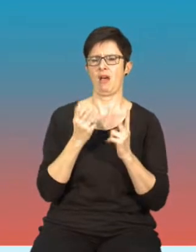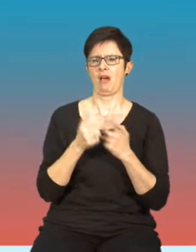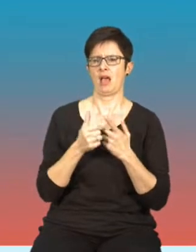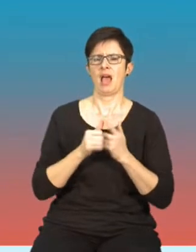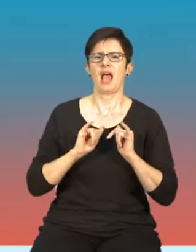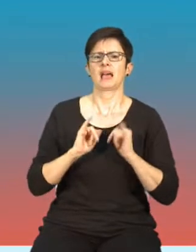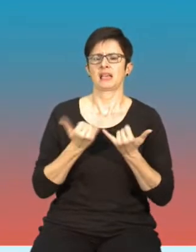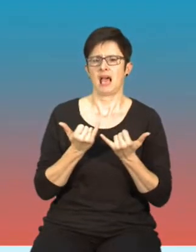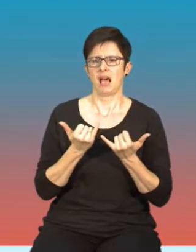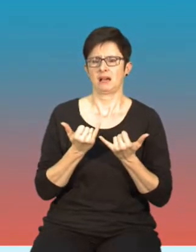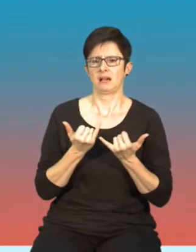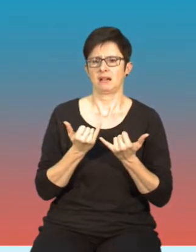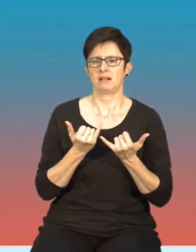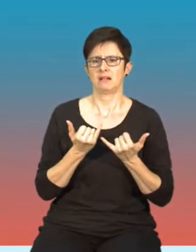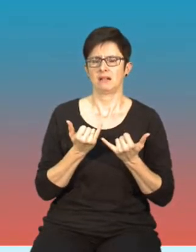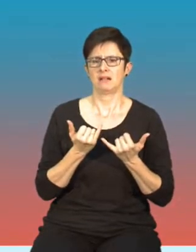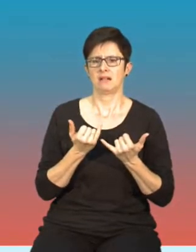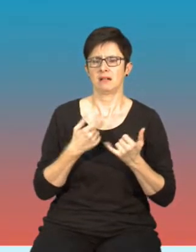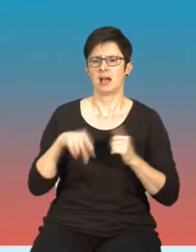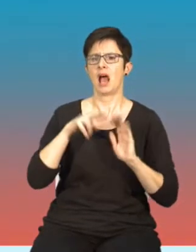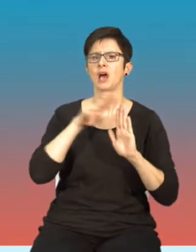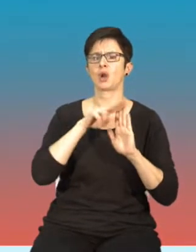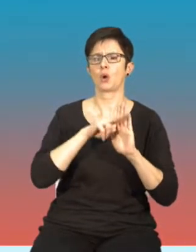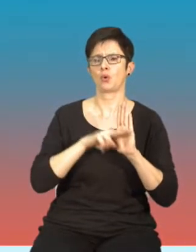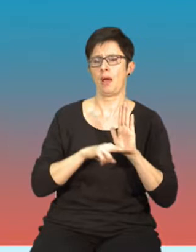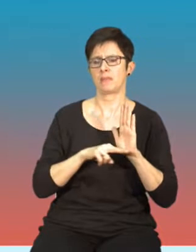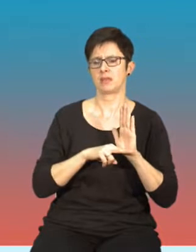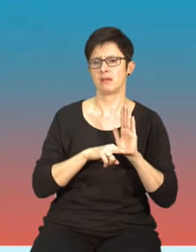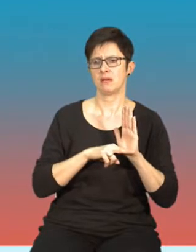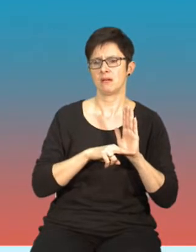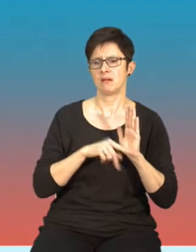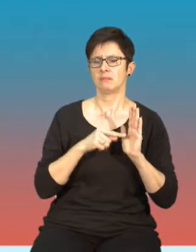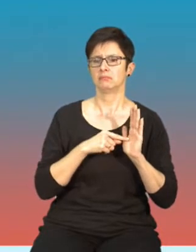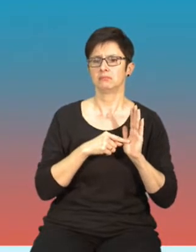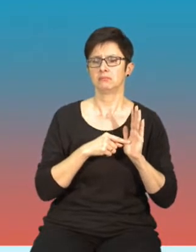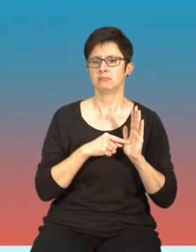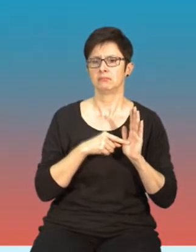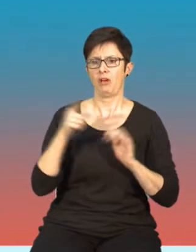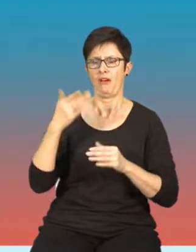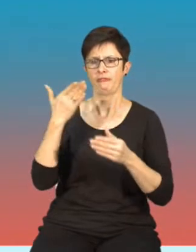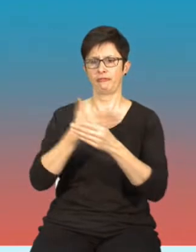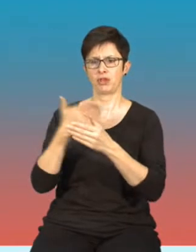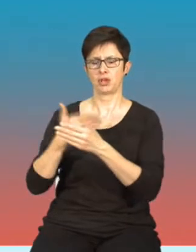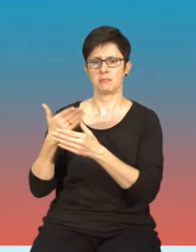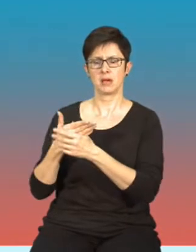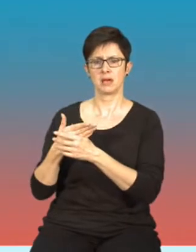na te kwestie zapatują się regulaminy, oparciu o które te firmy